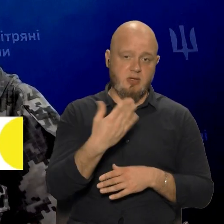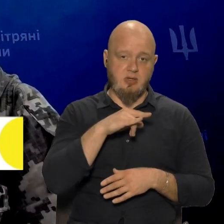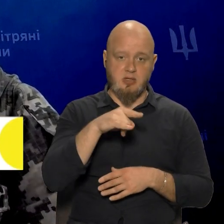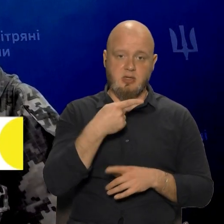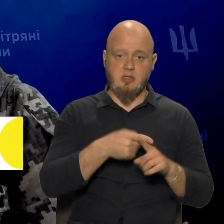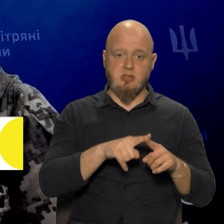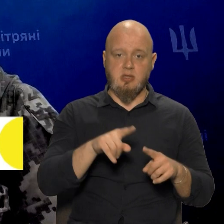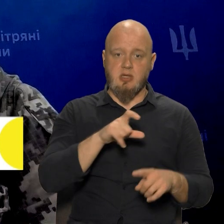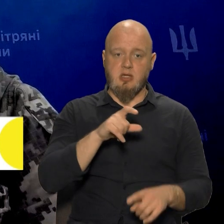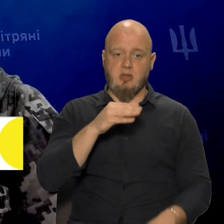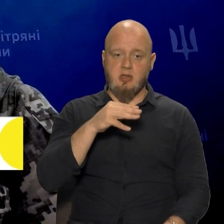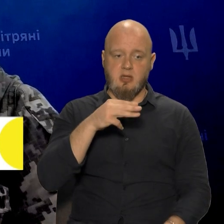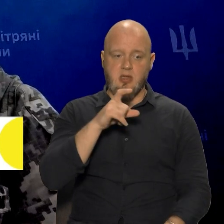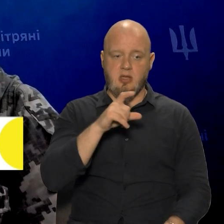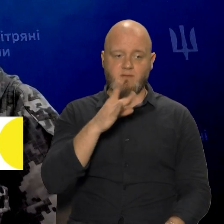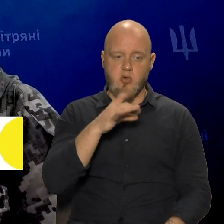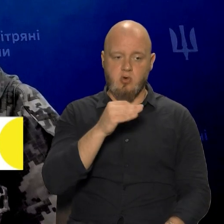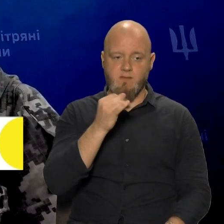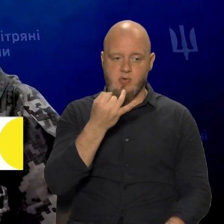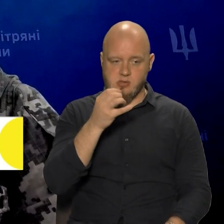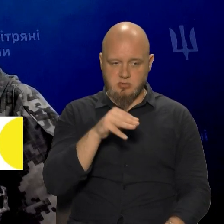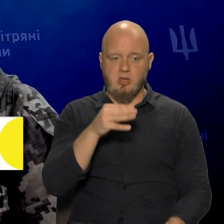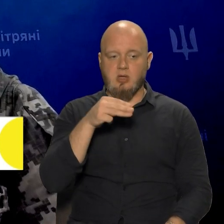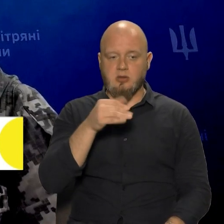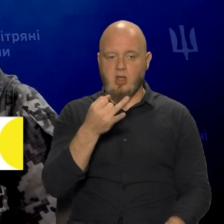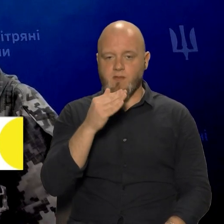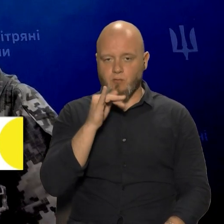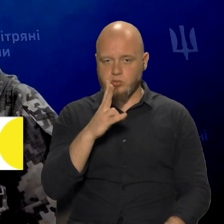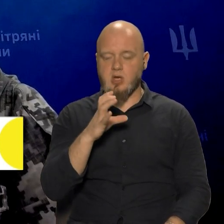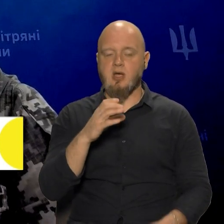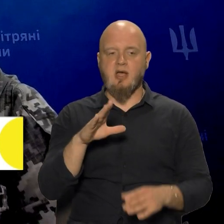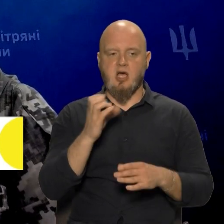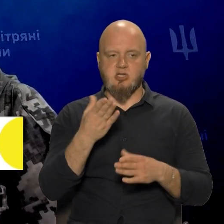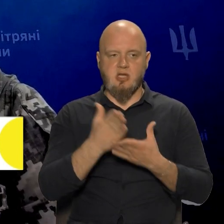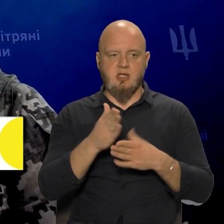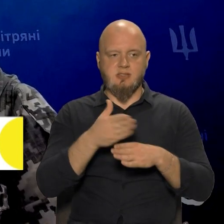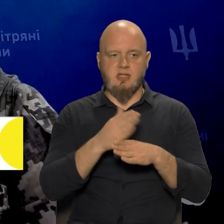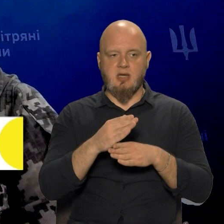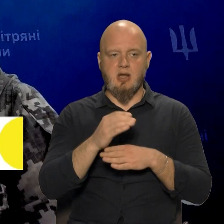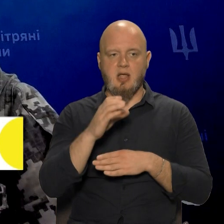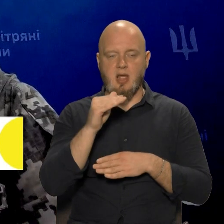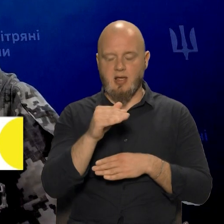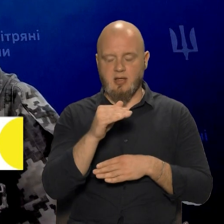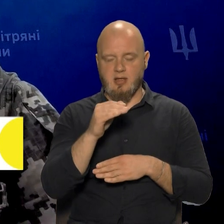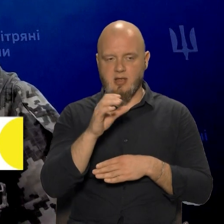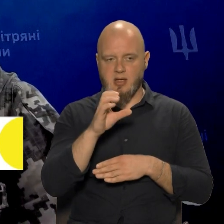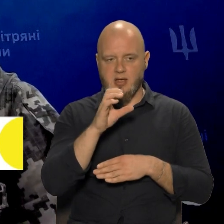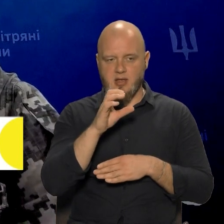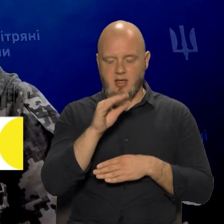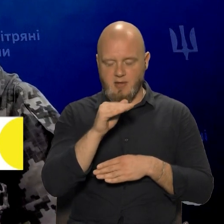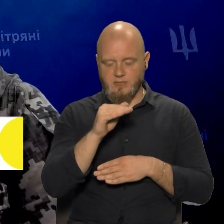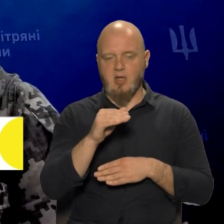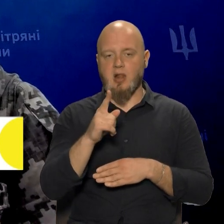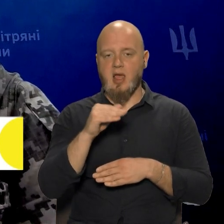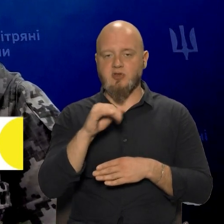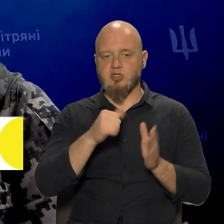«Еврофайтер Тайфун». Плюс там ще серія «Ф» в них є. Але «Ф-16» ні там ні там немає. Але в них є озброєння,